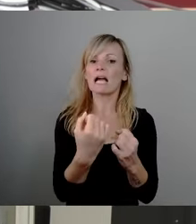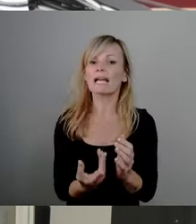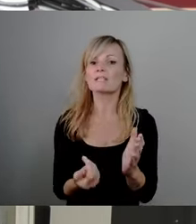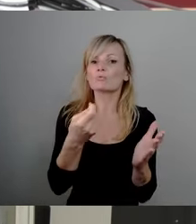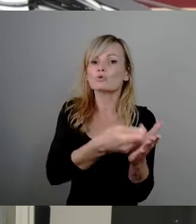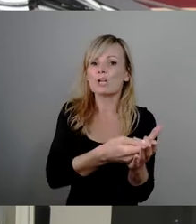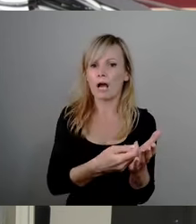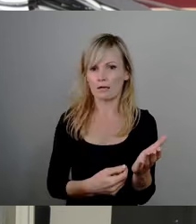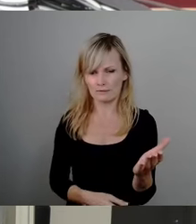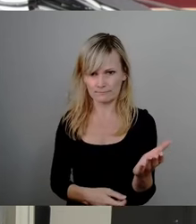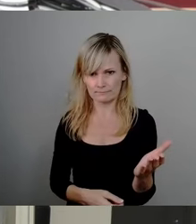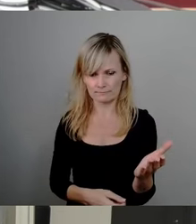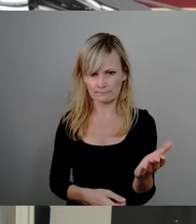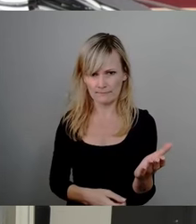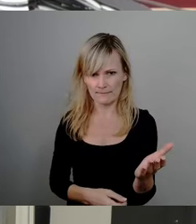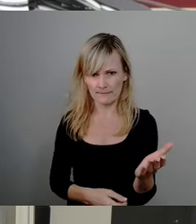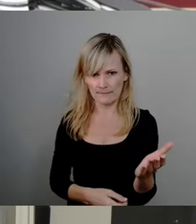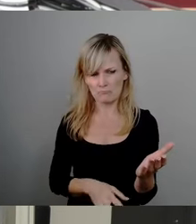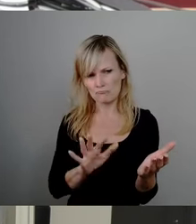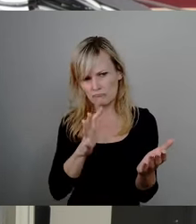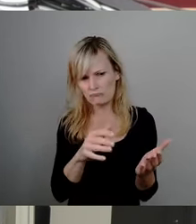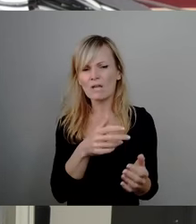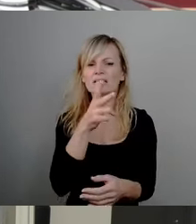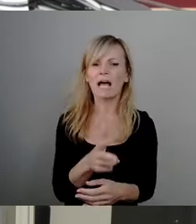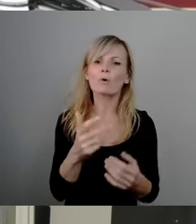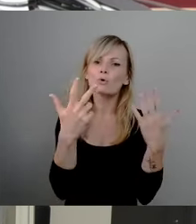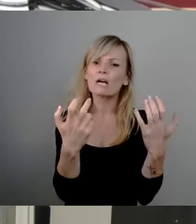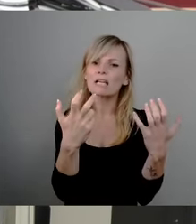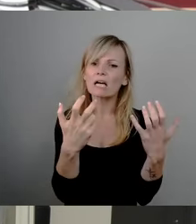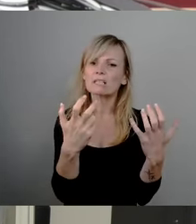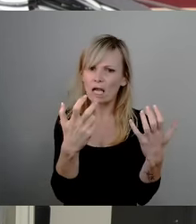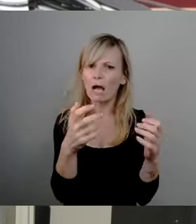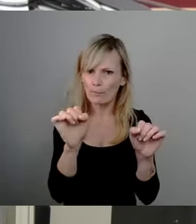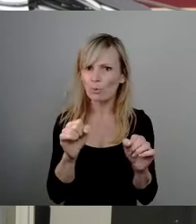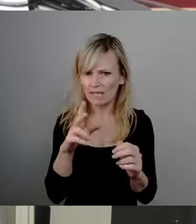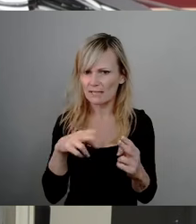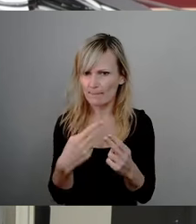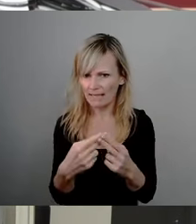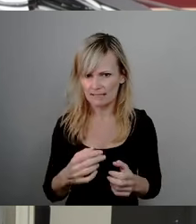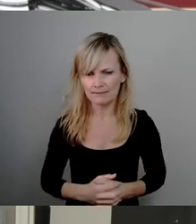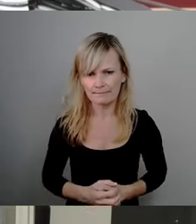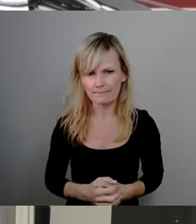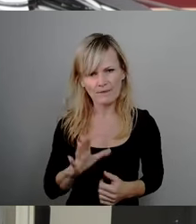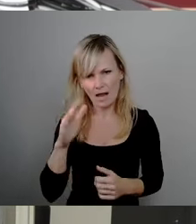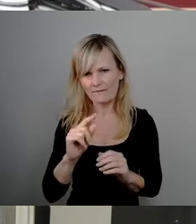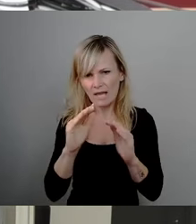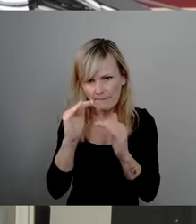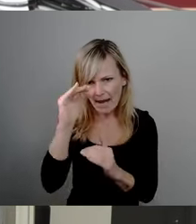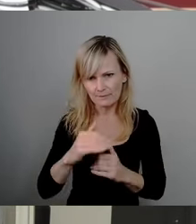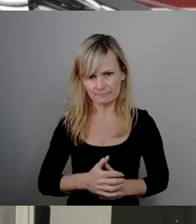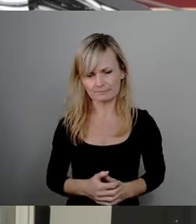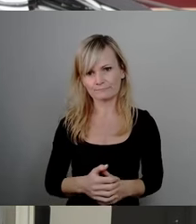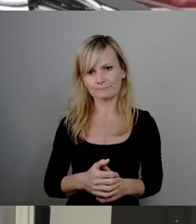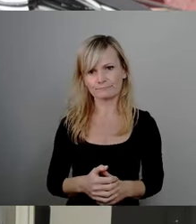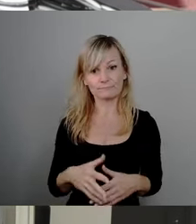380, könnte man hinkommen, aber wir nehmen ein bisschen mehr. So weit, so schön.